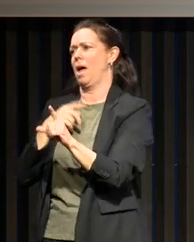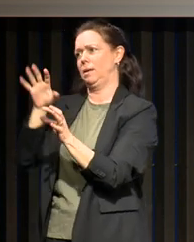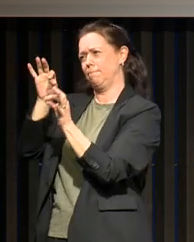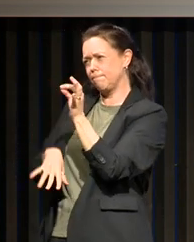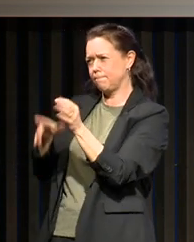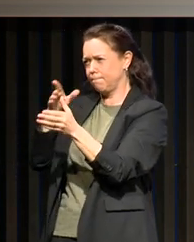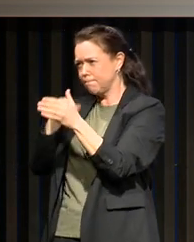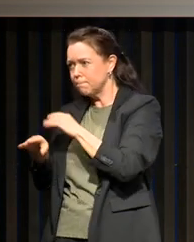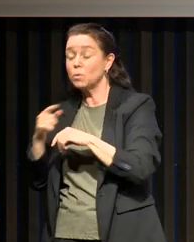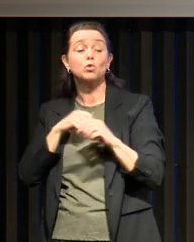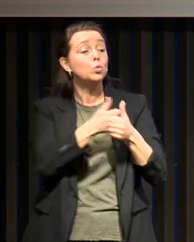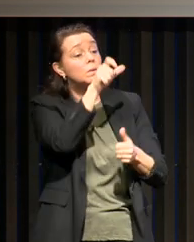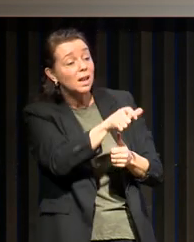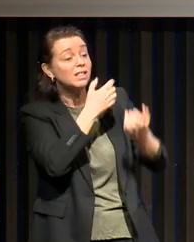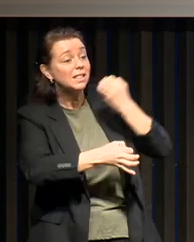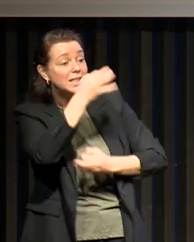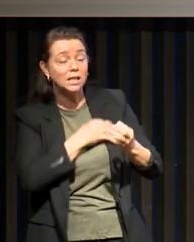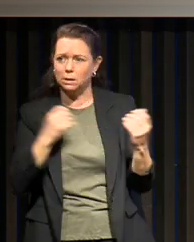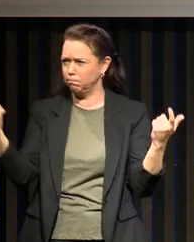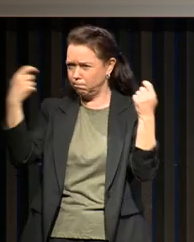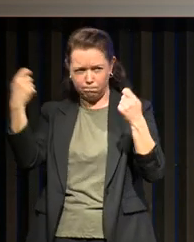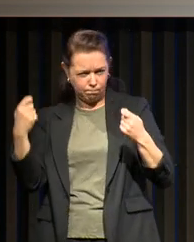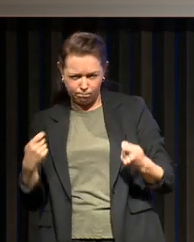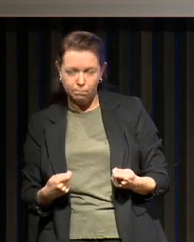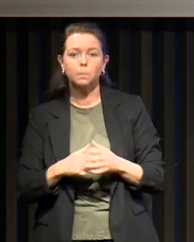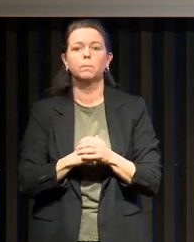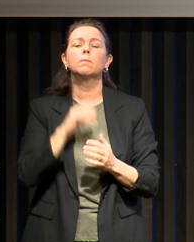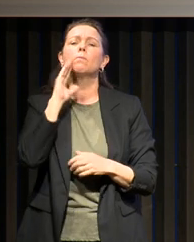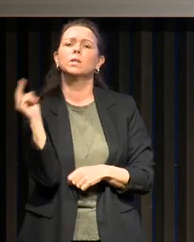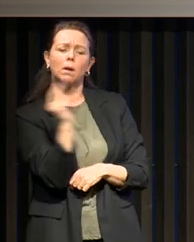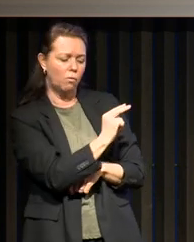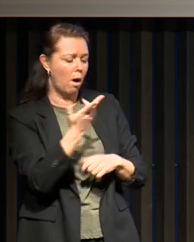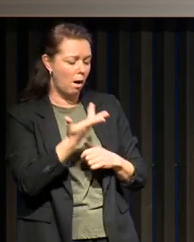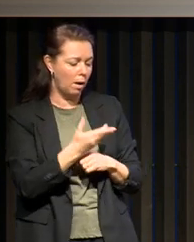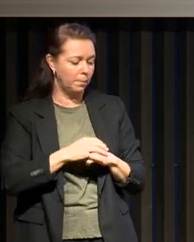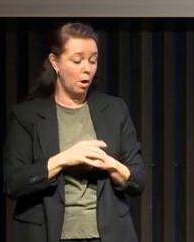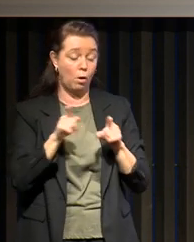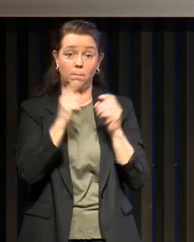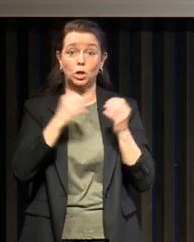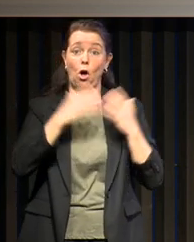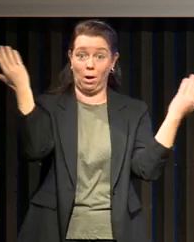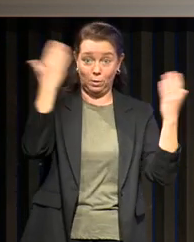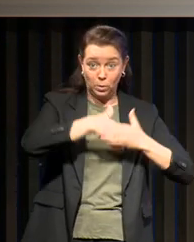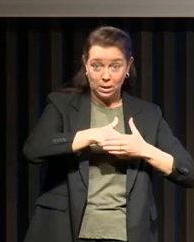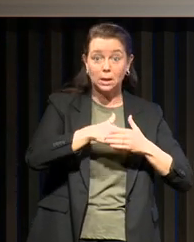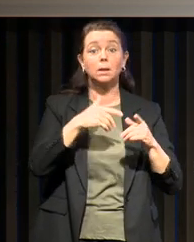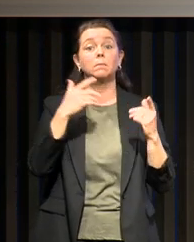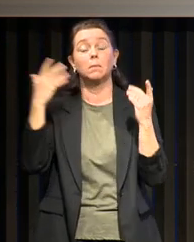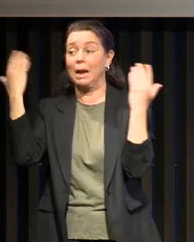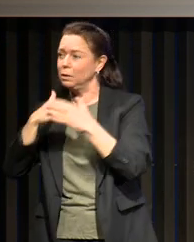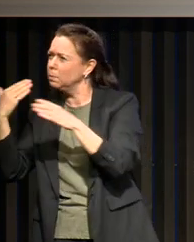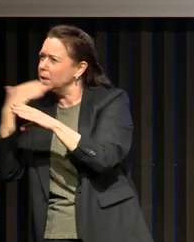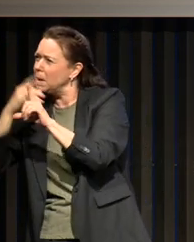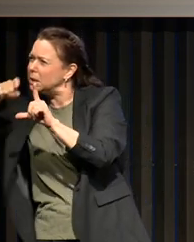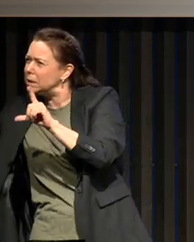avec les plaintes des sujets. Et donc, c'est pour ça que sur cette photo, on voit à la fois l'enregistrement de nuit et à la fois le dossier du patient, parce que c'est un